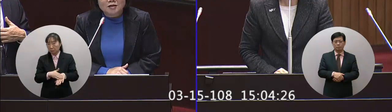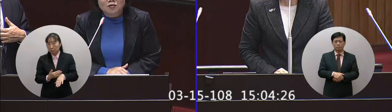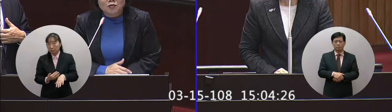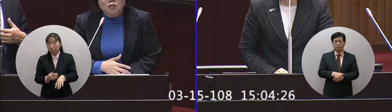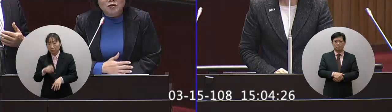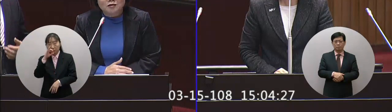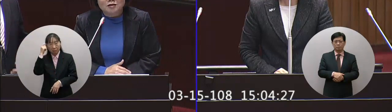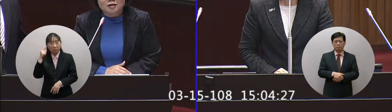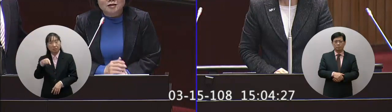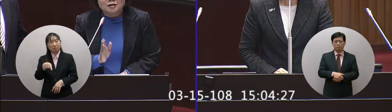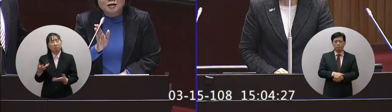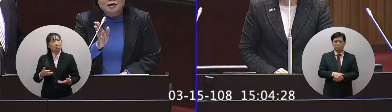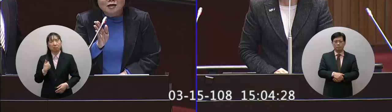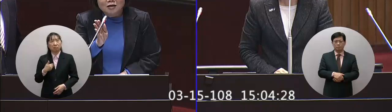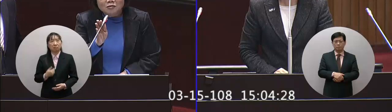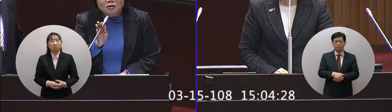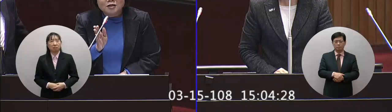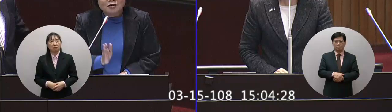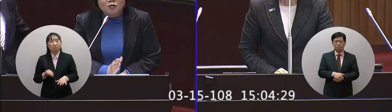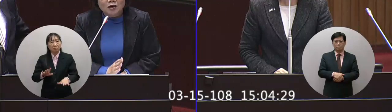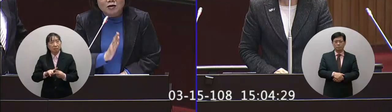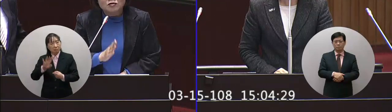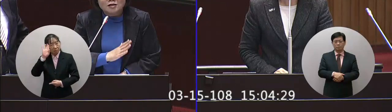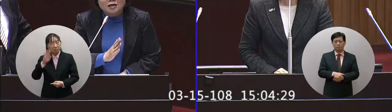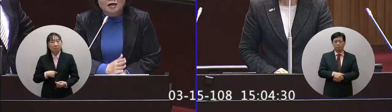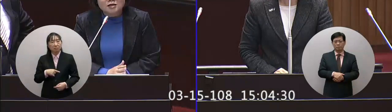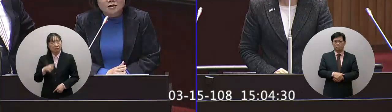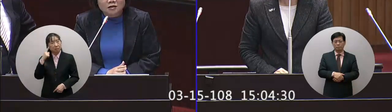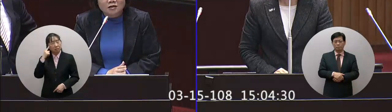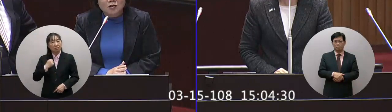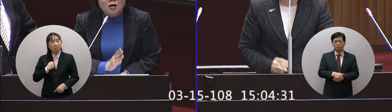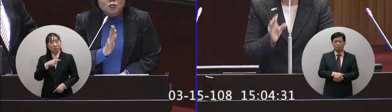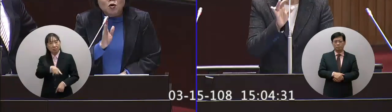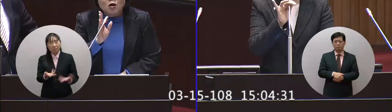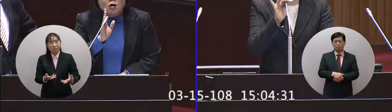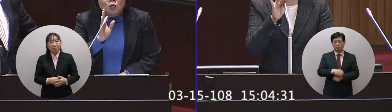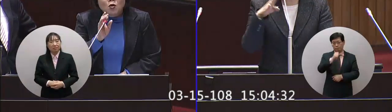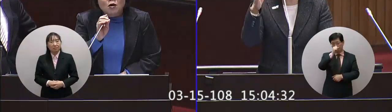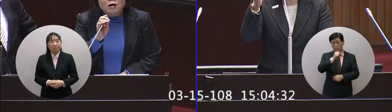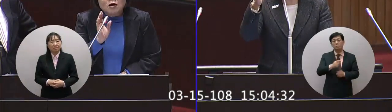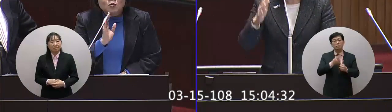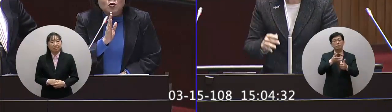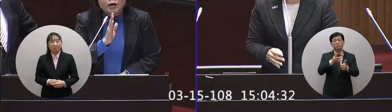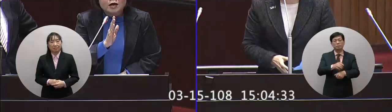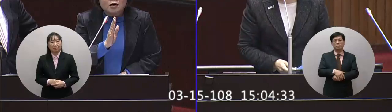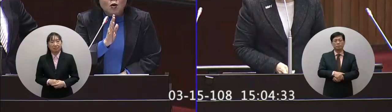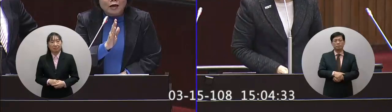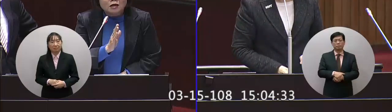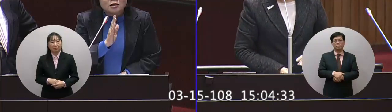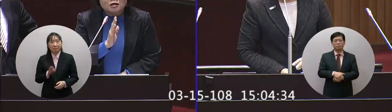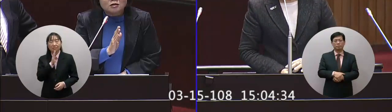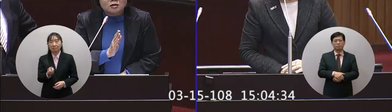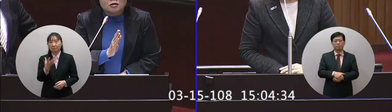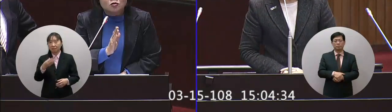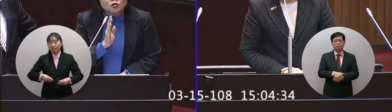件事情不好意思 因為我不曉得這件事那跟您致歉我也要了解一下詳細的情形那我先請教一下不過那個